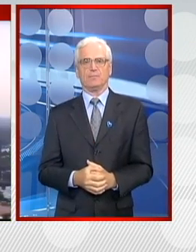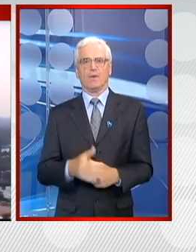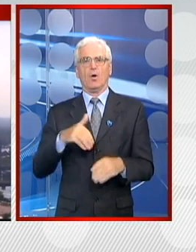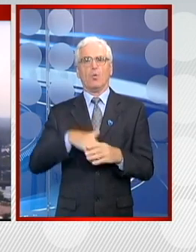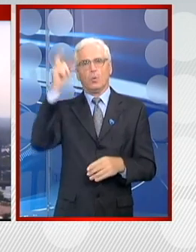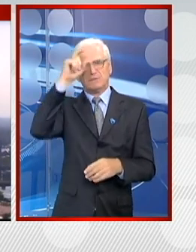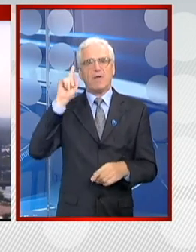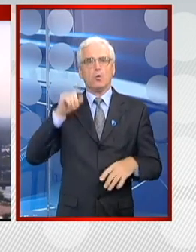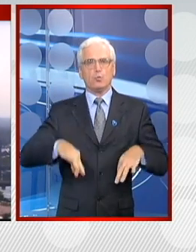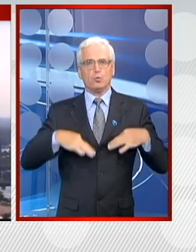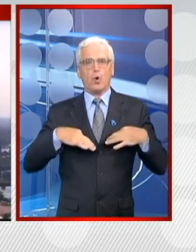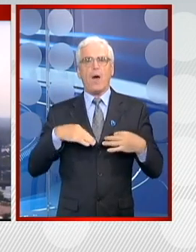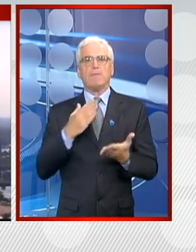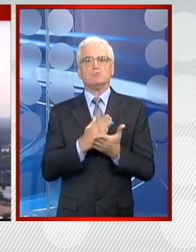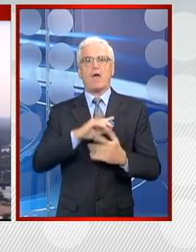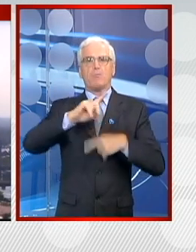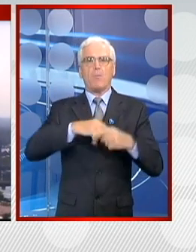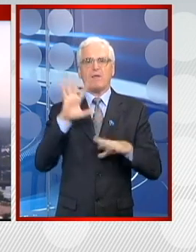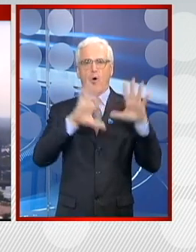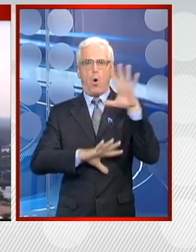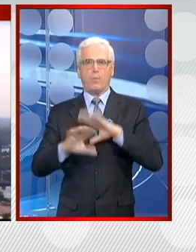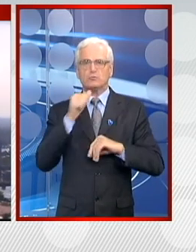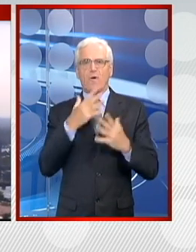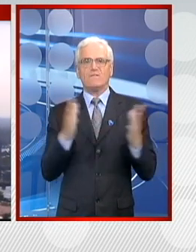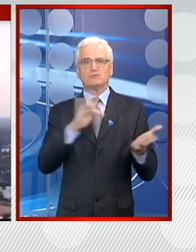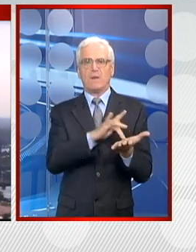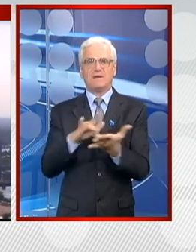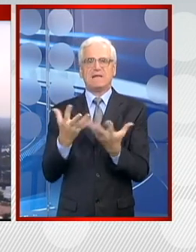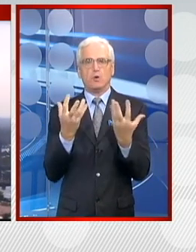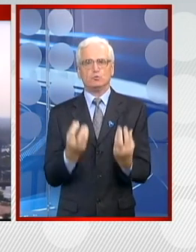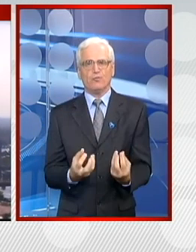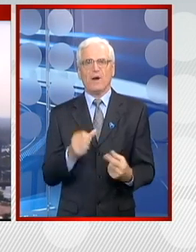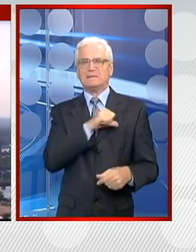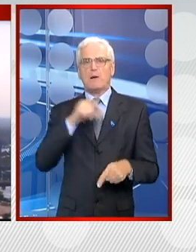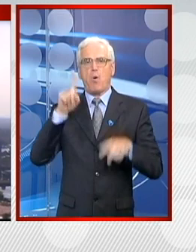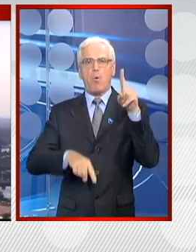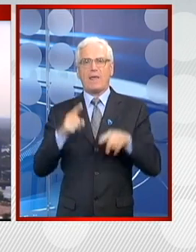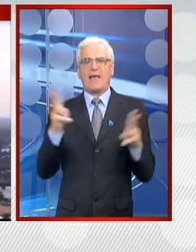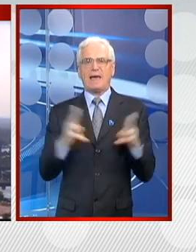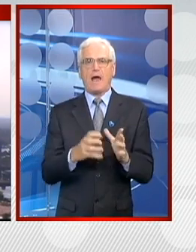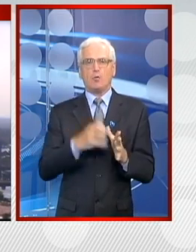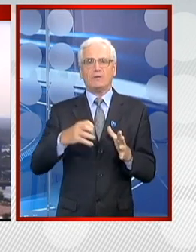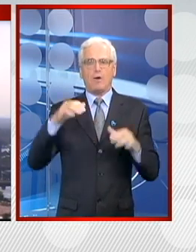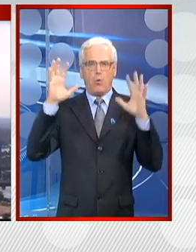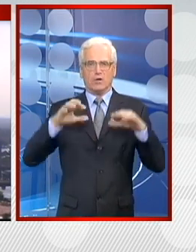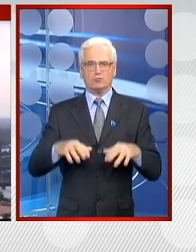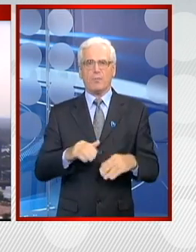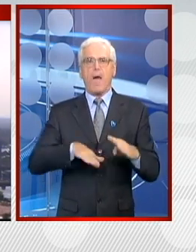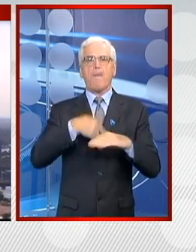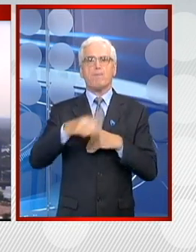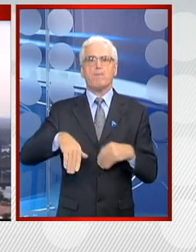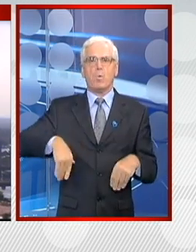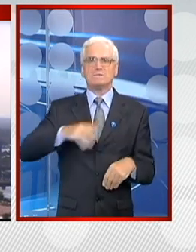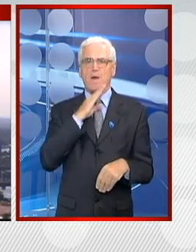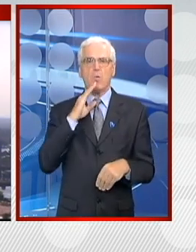U Srbiji uvetru i pre podne promenjimo oblačnu, o većini mesta suvo, samo ponegde sa kratkotvenom kišom,